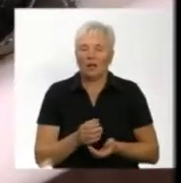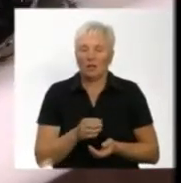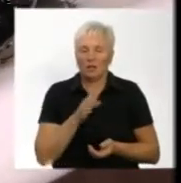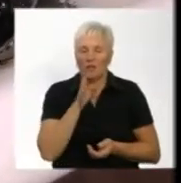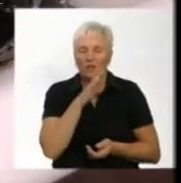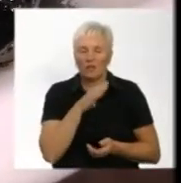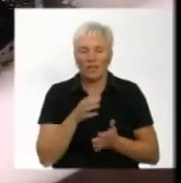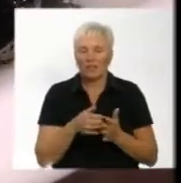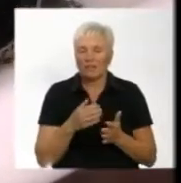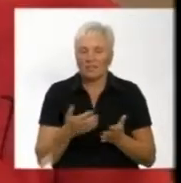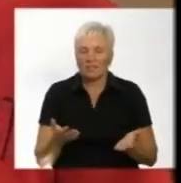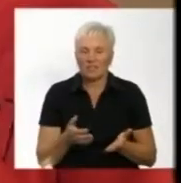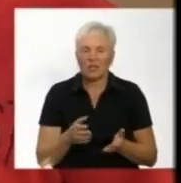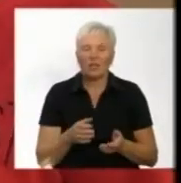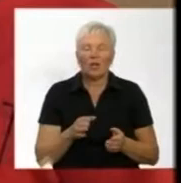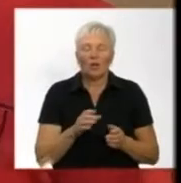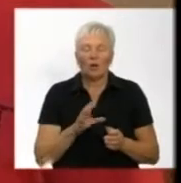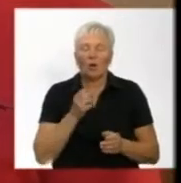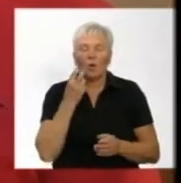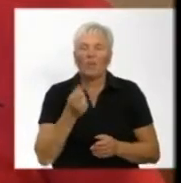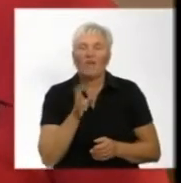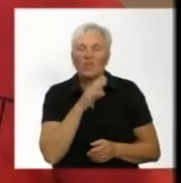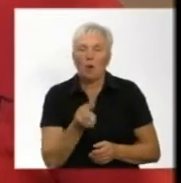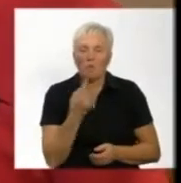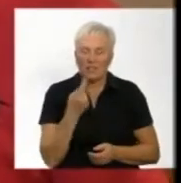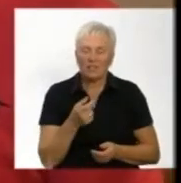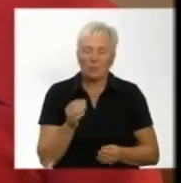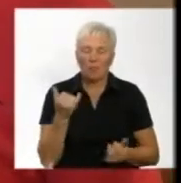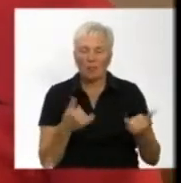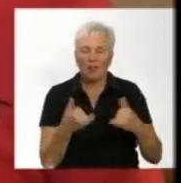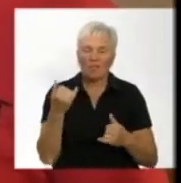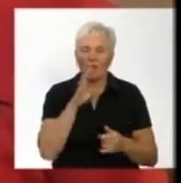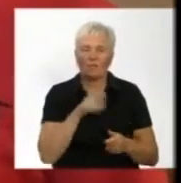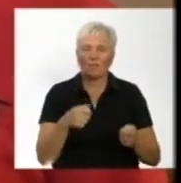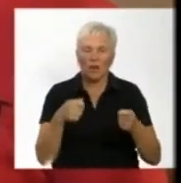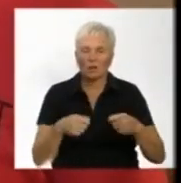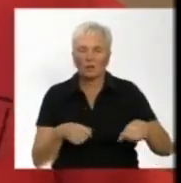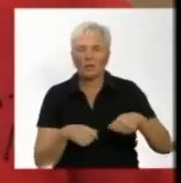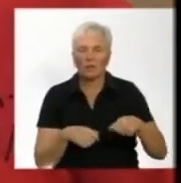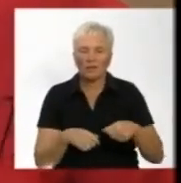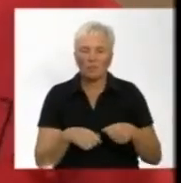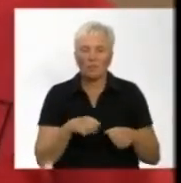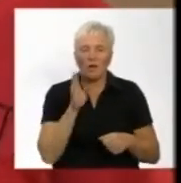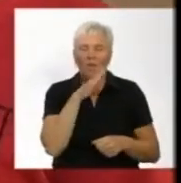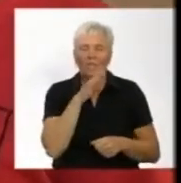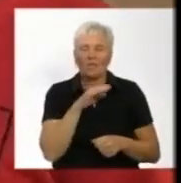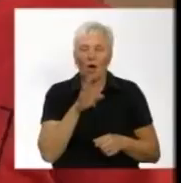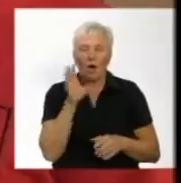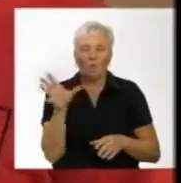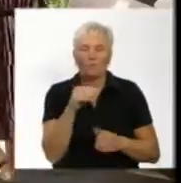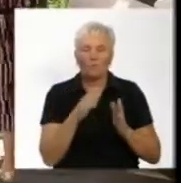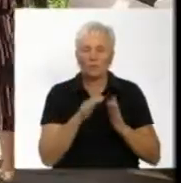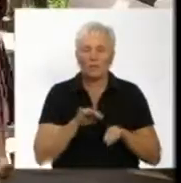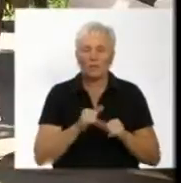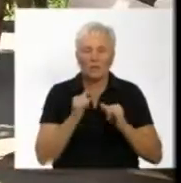казанки, все, що є, набираємо по можливісті. Тому що відкривається вода по всьому дому і все, тиску нема ніде абсолютно.